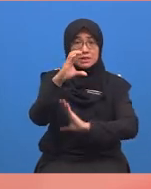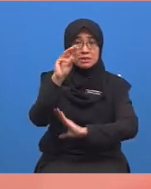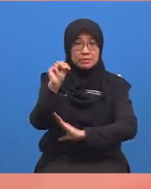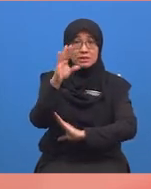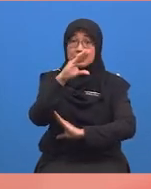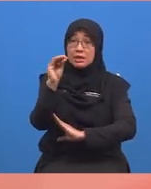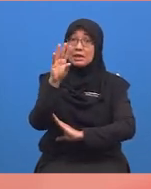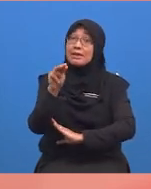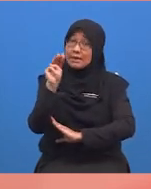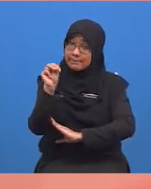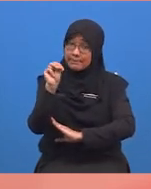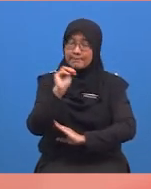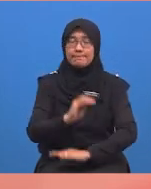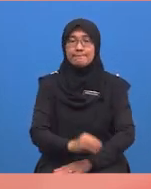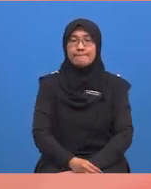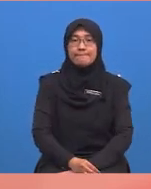milimeter.